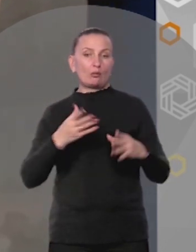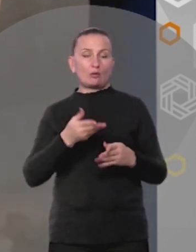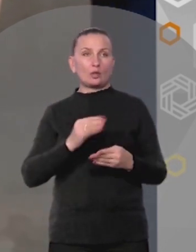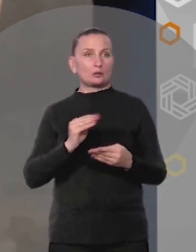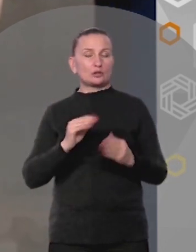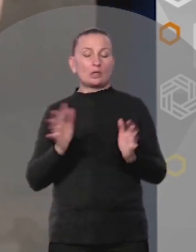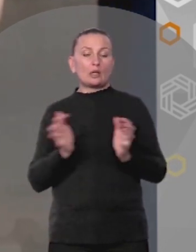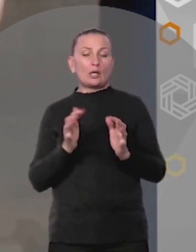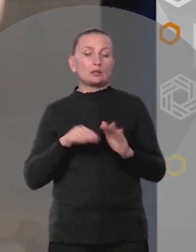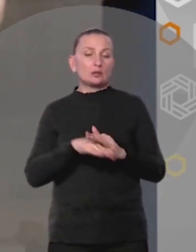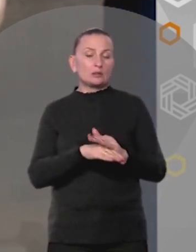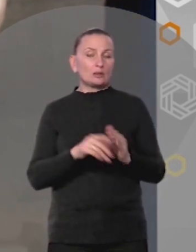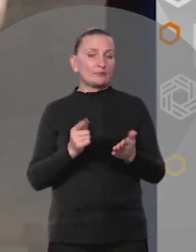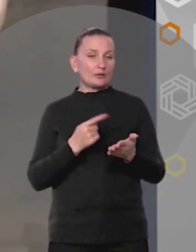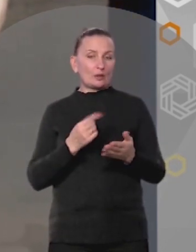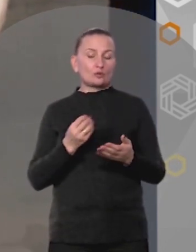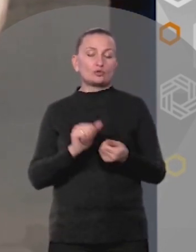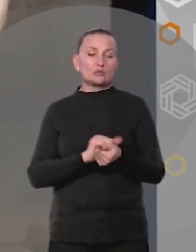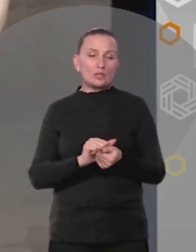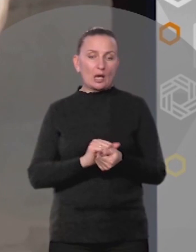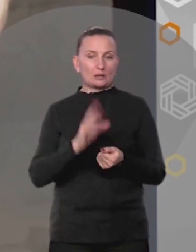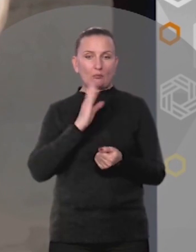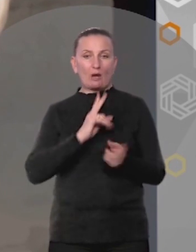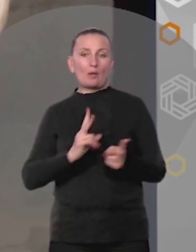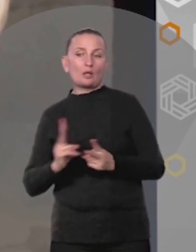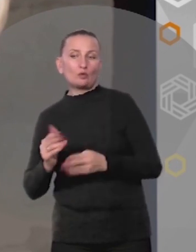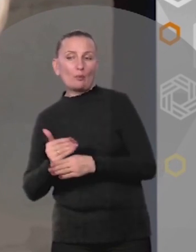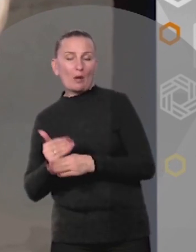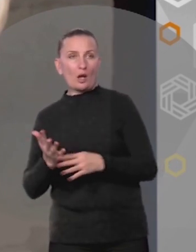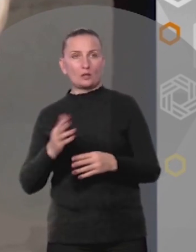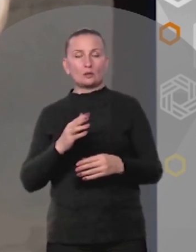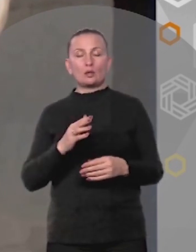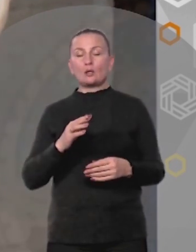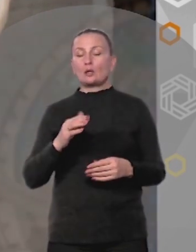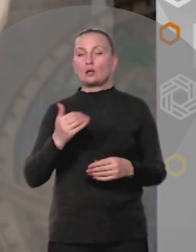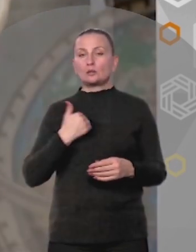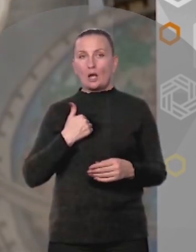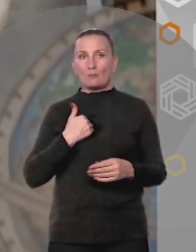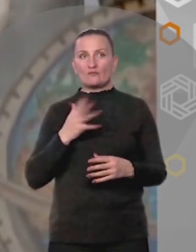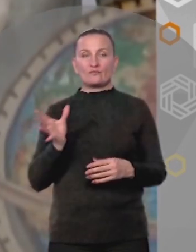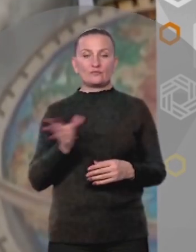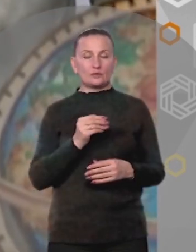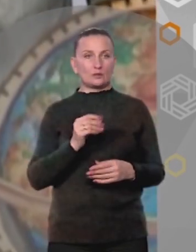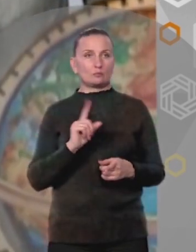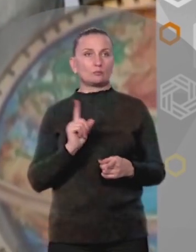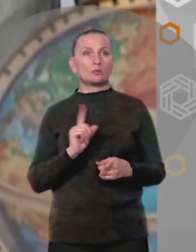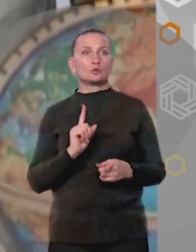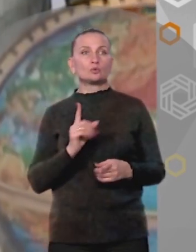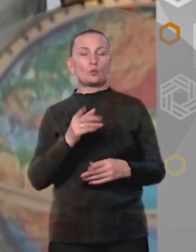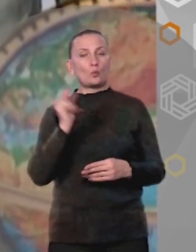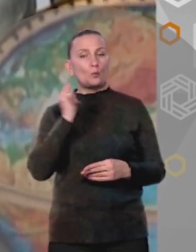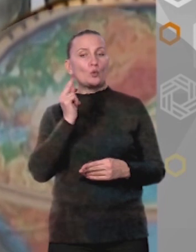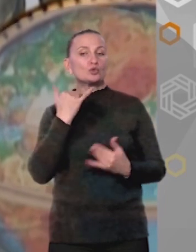негде хранить тетради А еще она стирает Помогает маме готовить Одним словом Нам всем Есть чему у нее